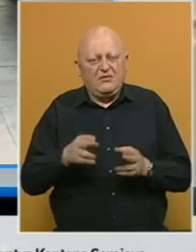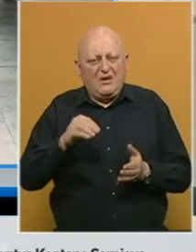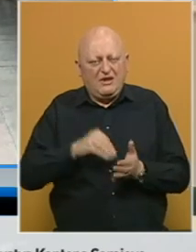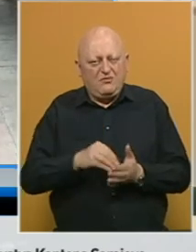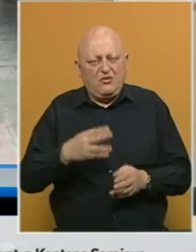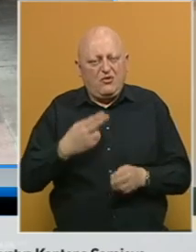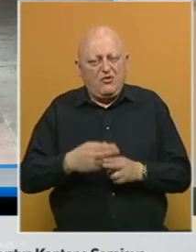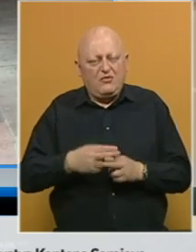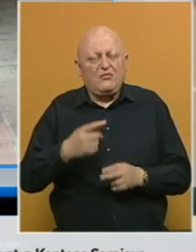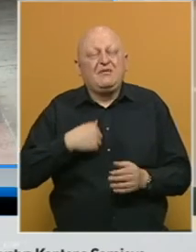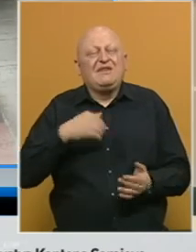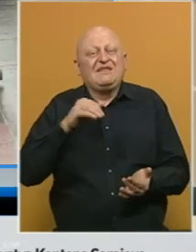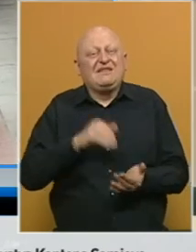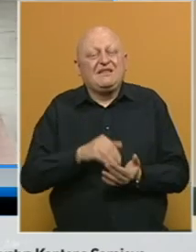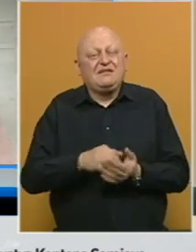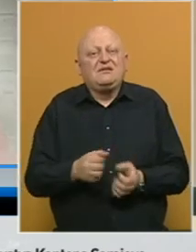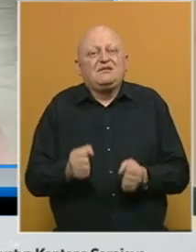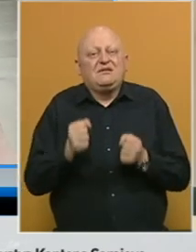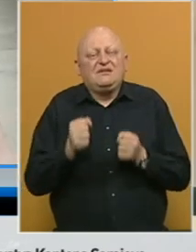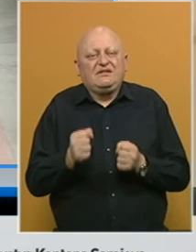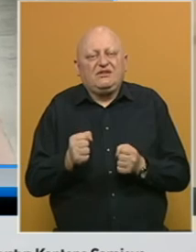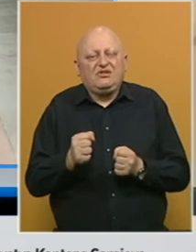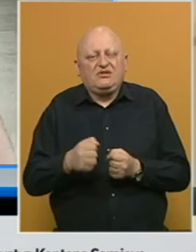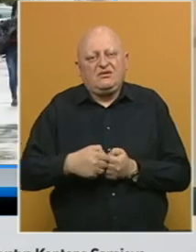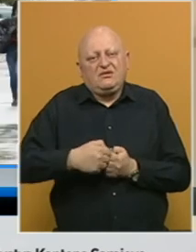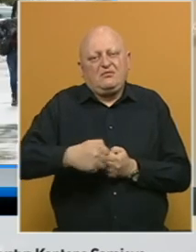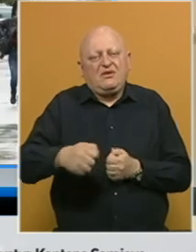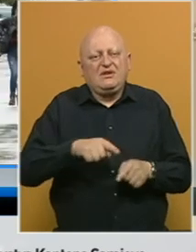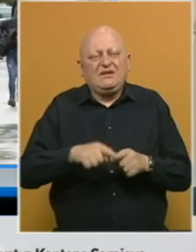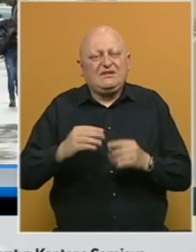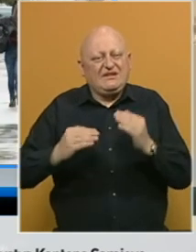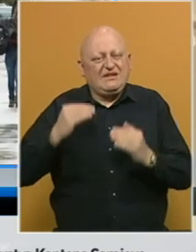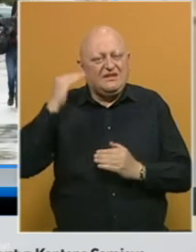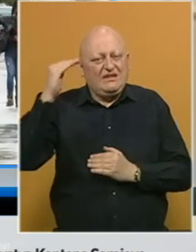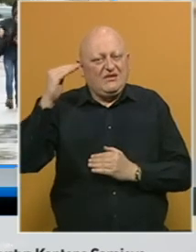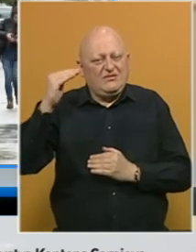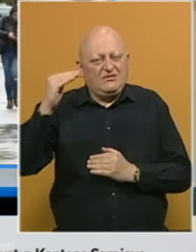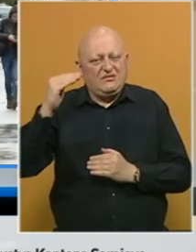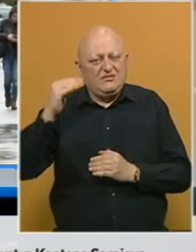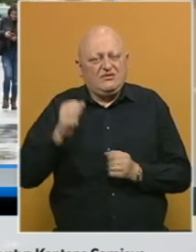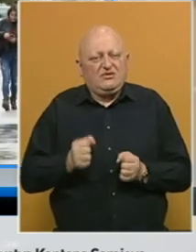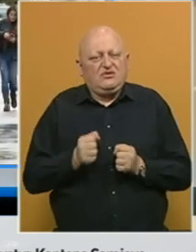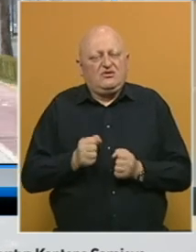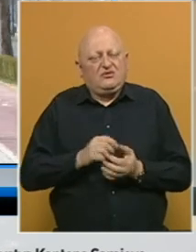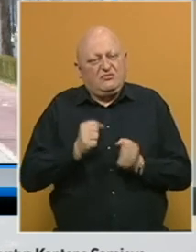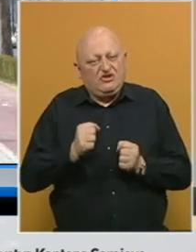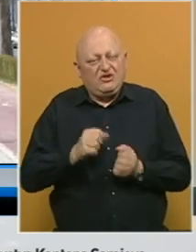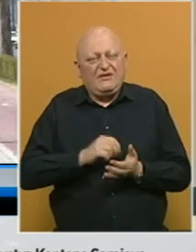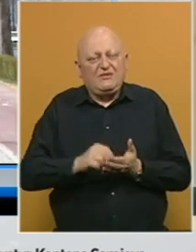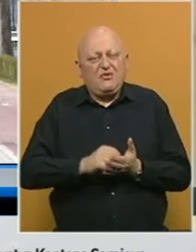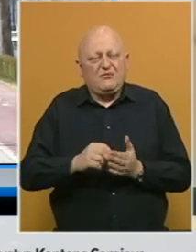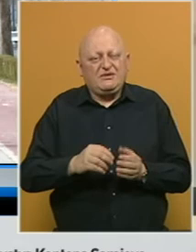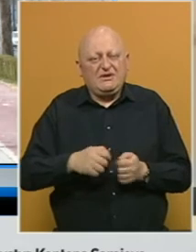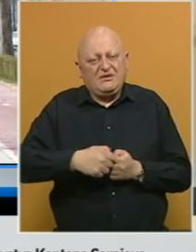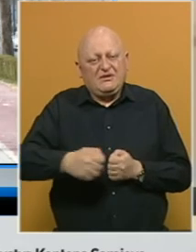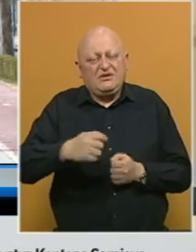zaraženih, mi trebamo držati mjere na istom nivou i pridržavati se proti sanih mjera. Jer